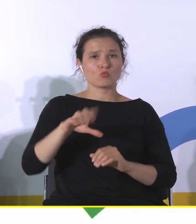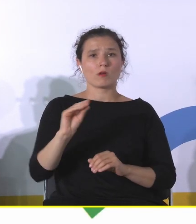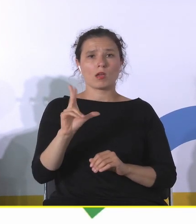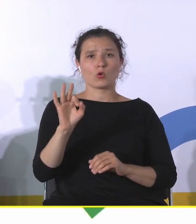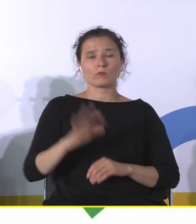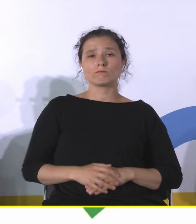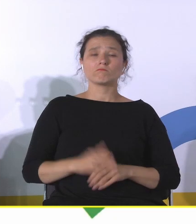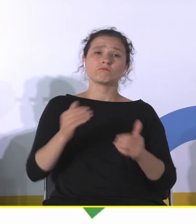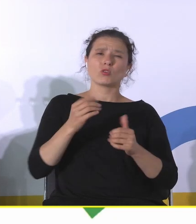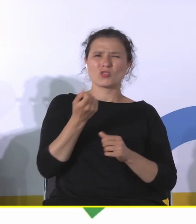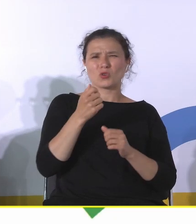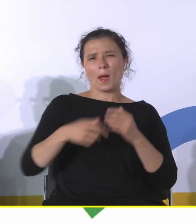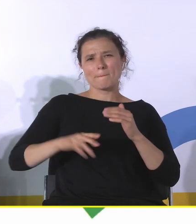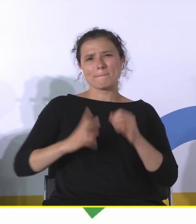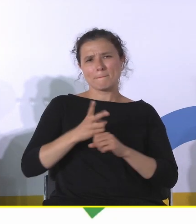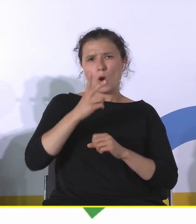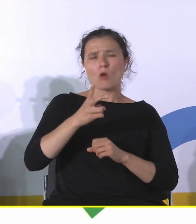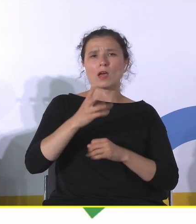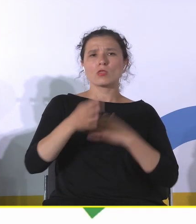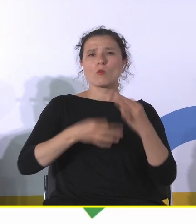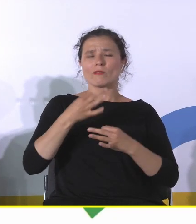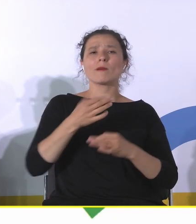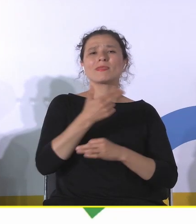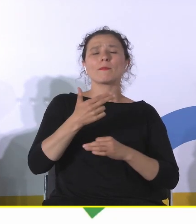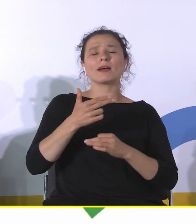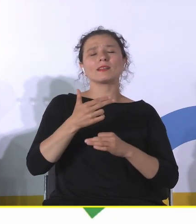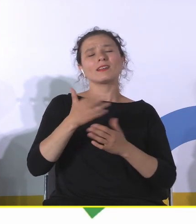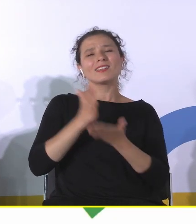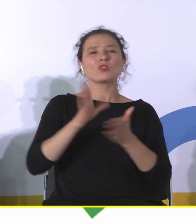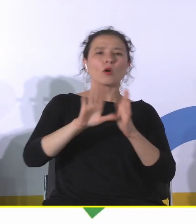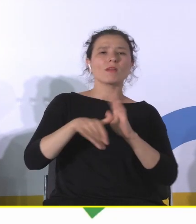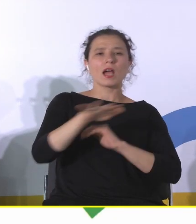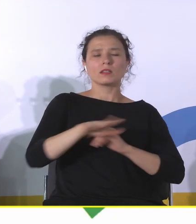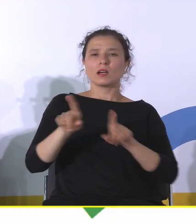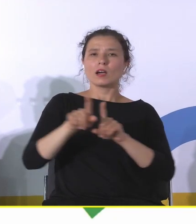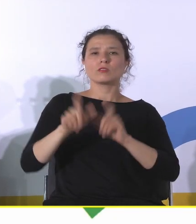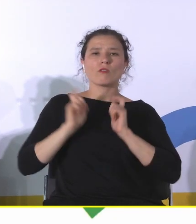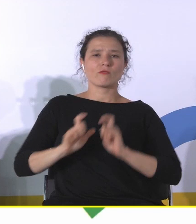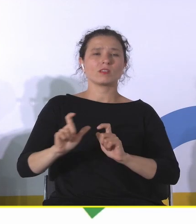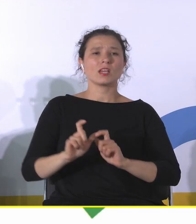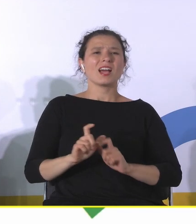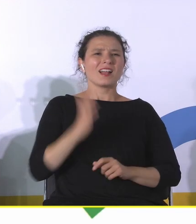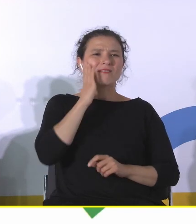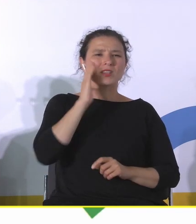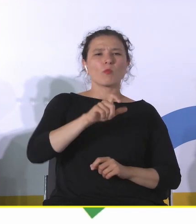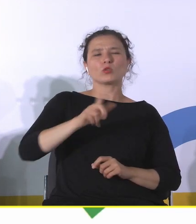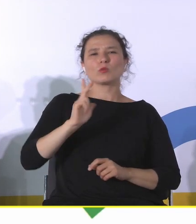wykraczam trochę poza tereny miejskie, ale mieszczuchy też czasem poza tereny miejskie wyjeżdżają.